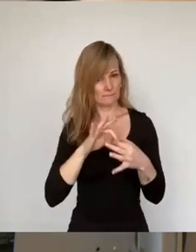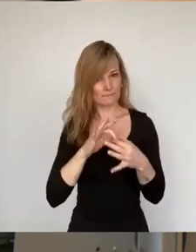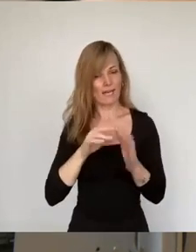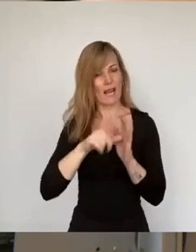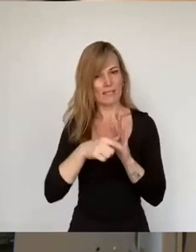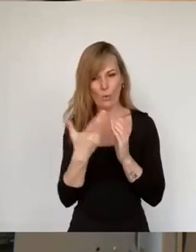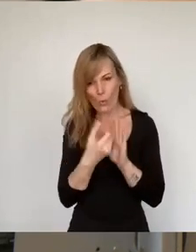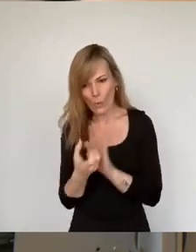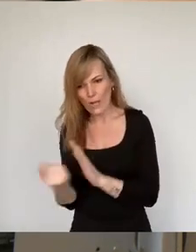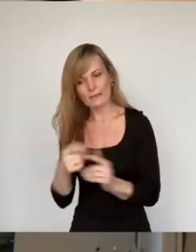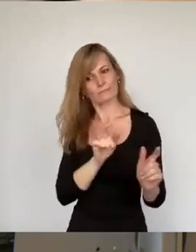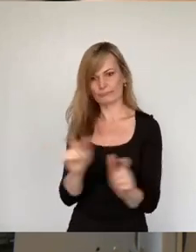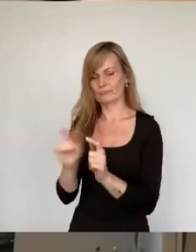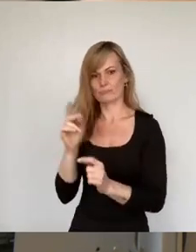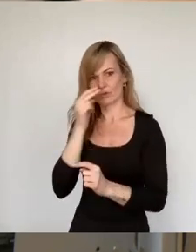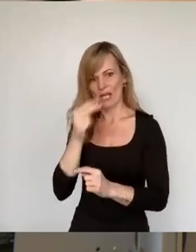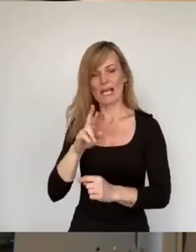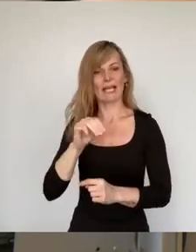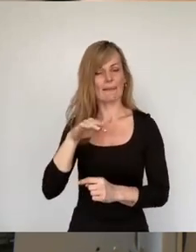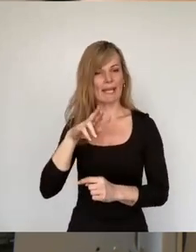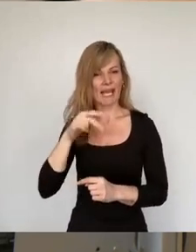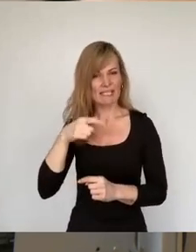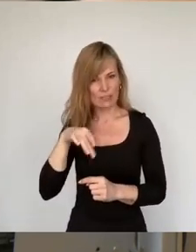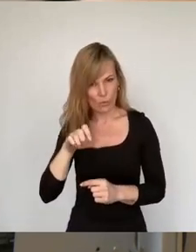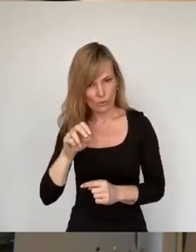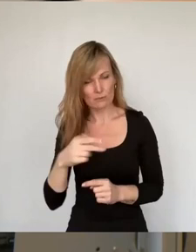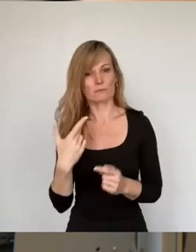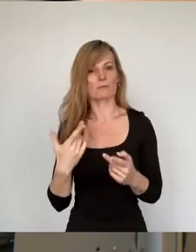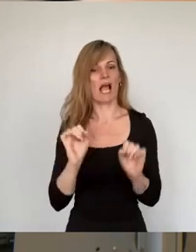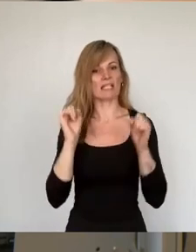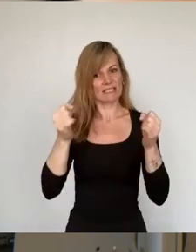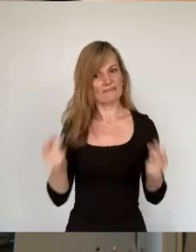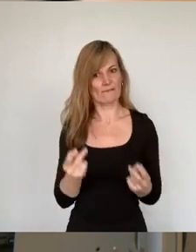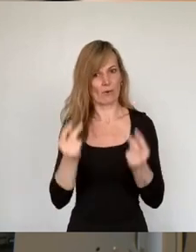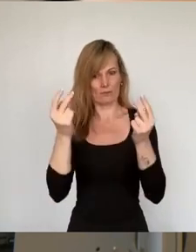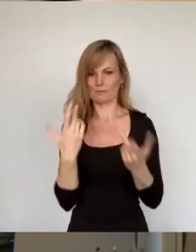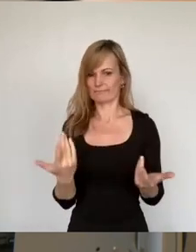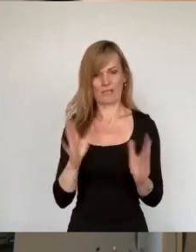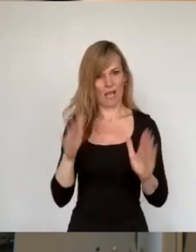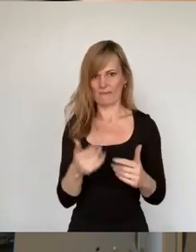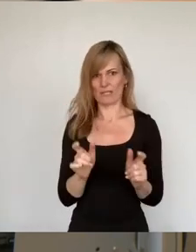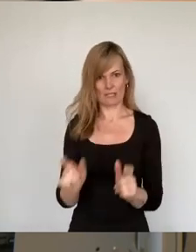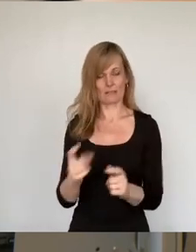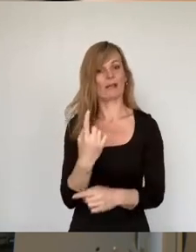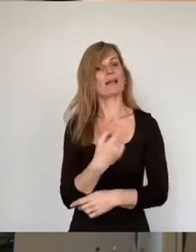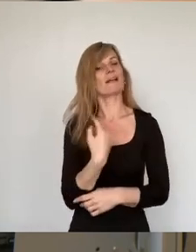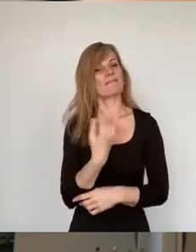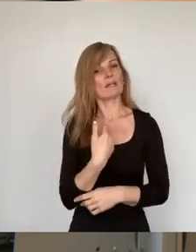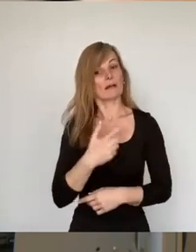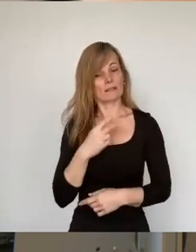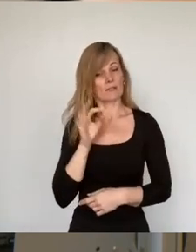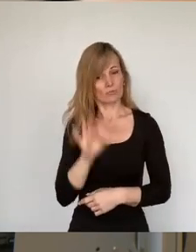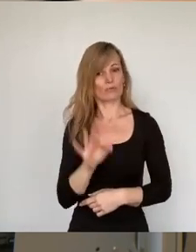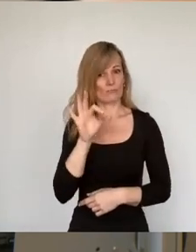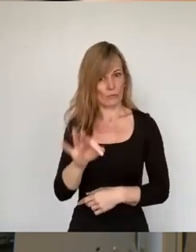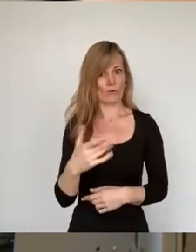befördern. Dafür sind wir als kreisfreie Stadt sehr wohl zuständig. Der wahre Grund, warum die Stadt